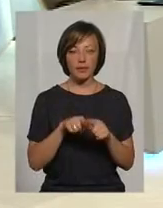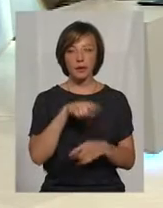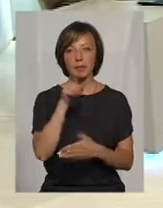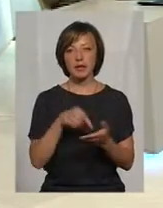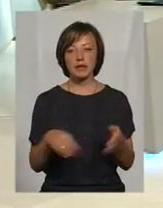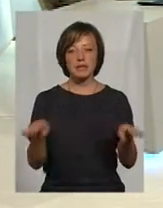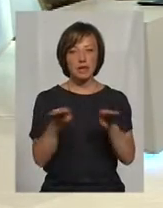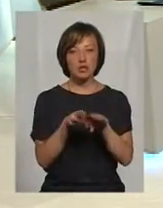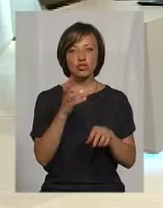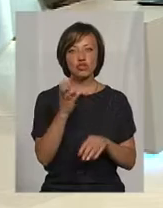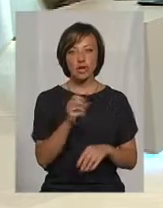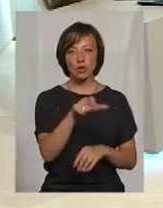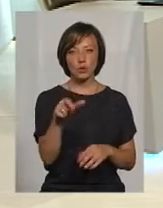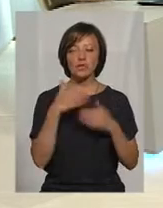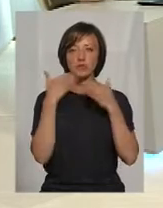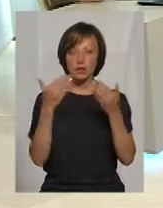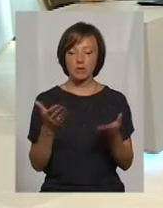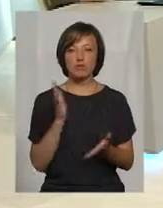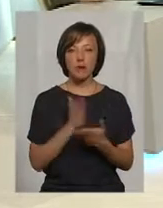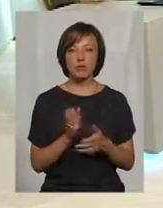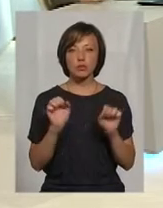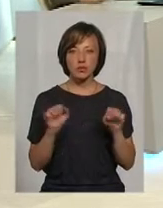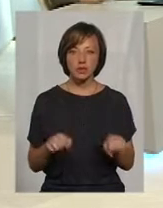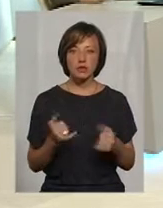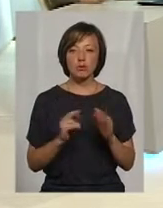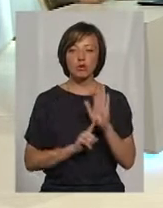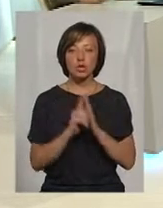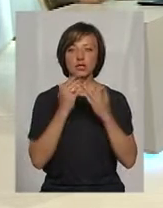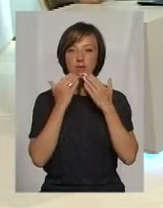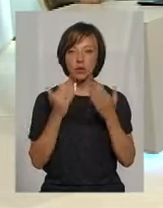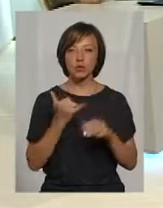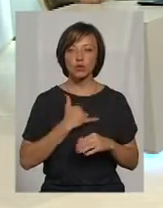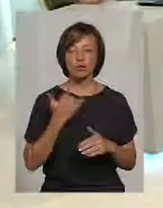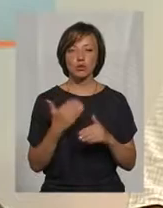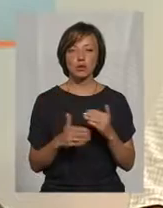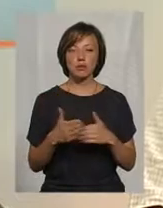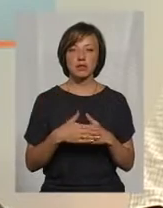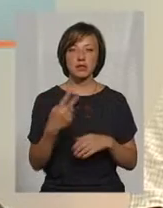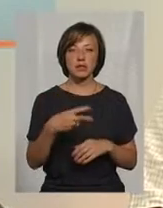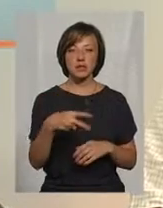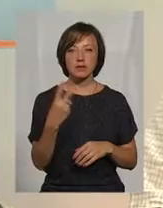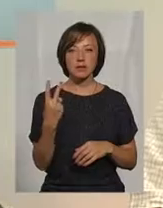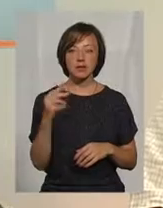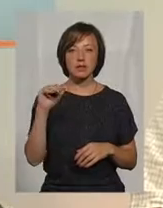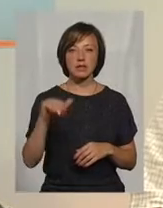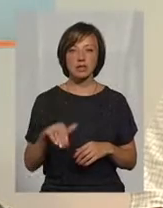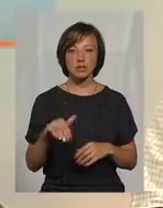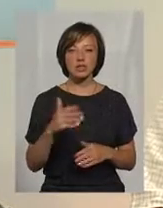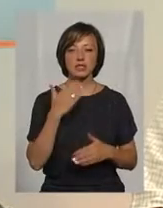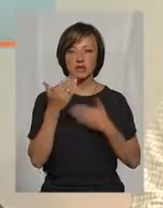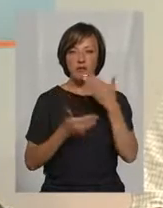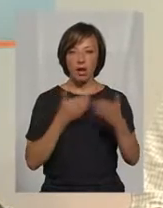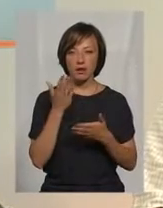повністю? Чи люди ще звертаються? Люди звертаються, люди розпочали звертатися. У нас вже близько 22 тисяч є